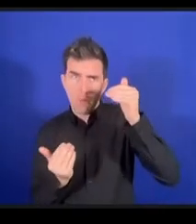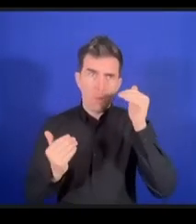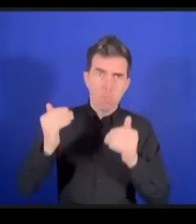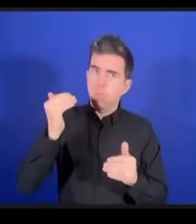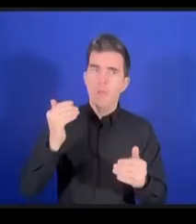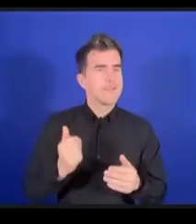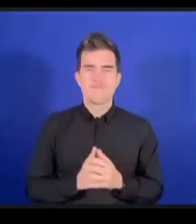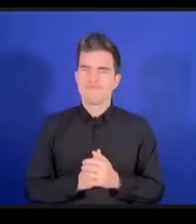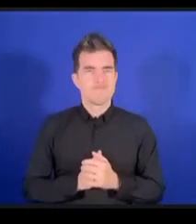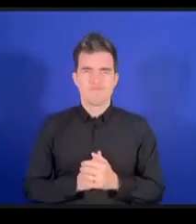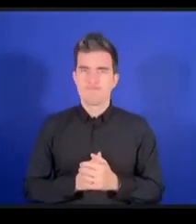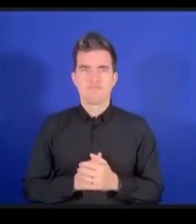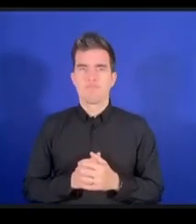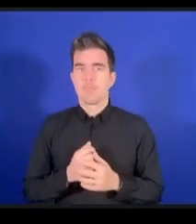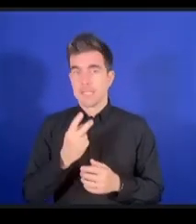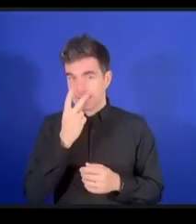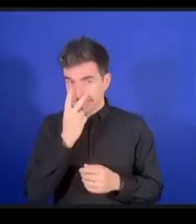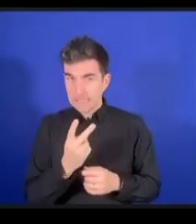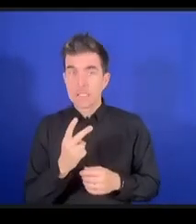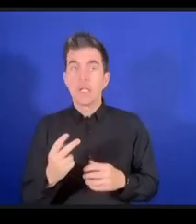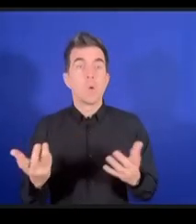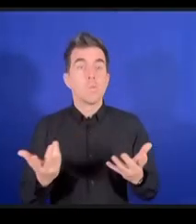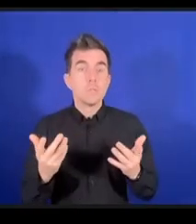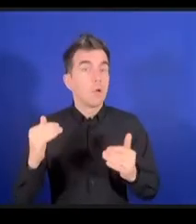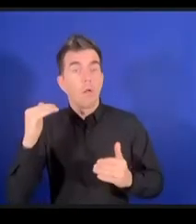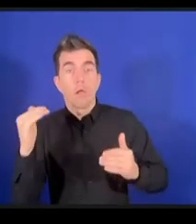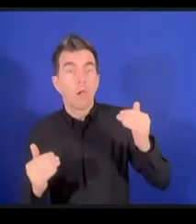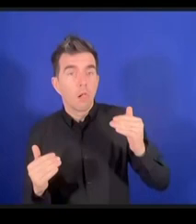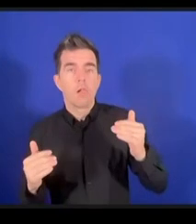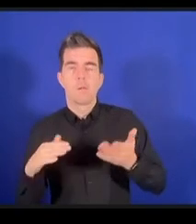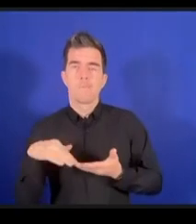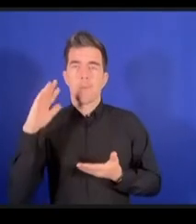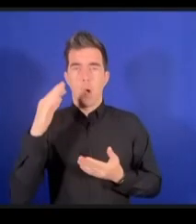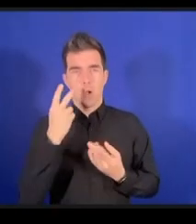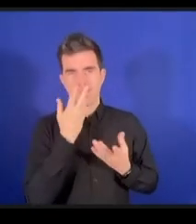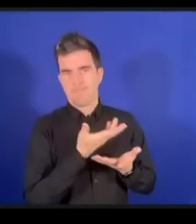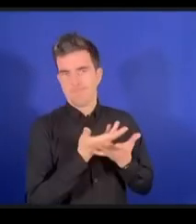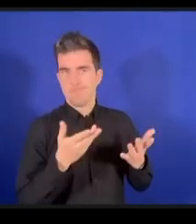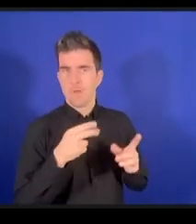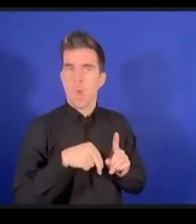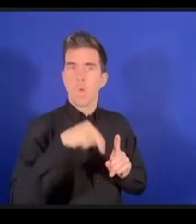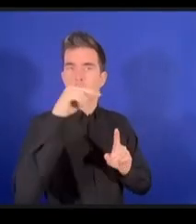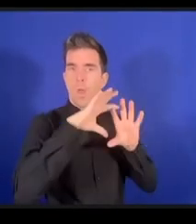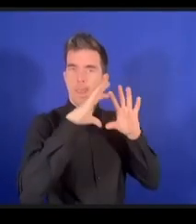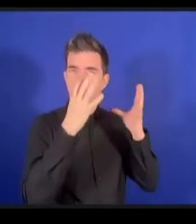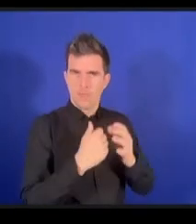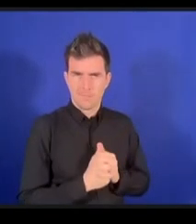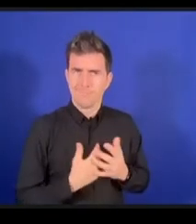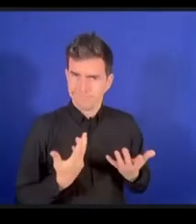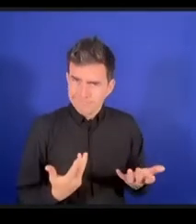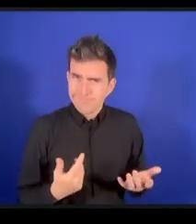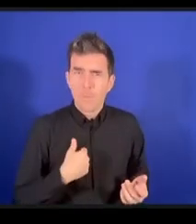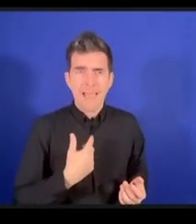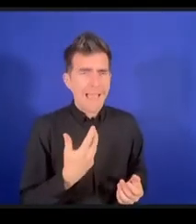de technologies de pointe en raison de barrières à l'accessibilité